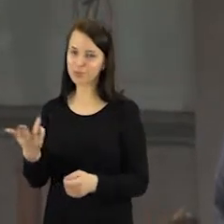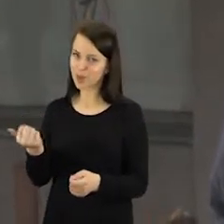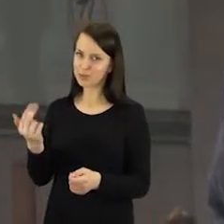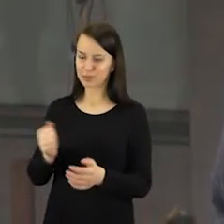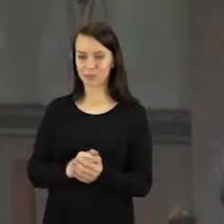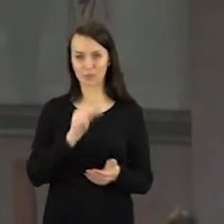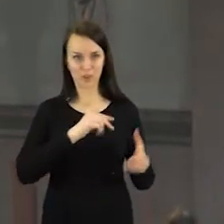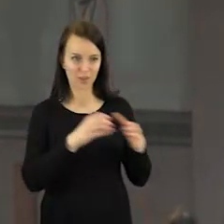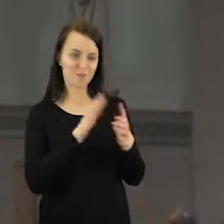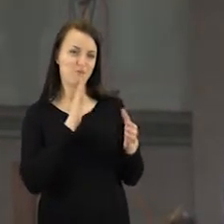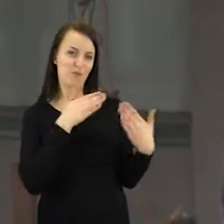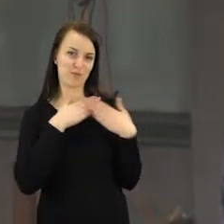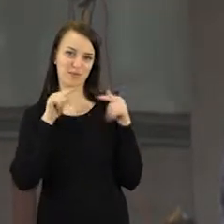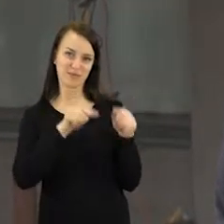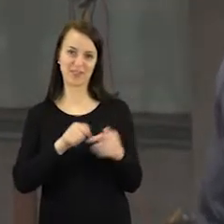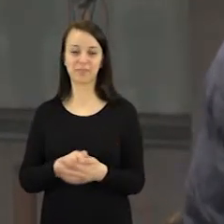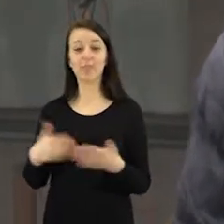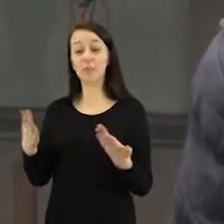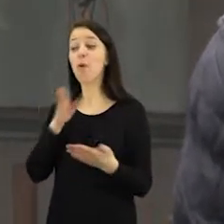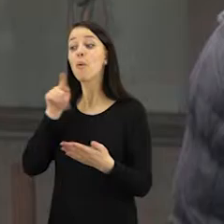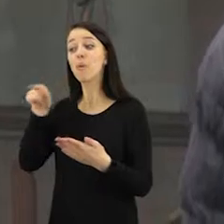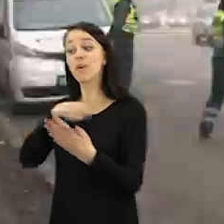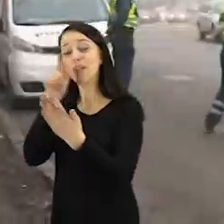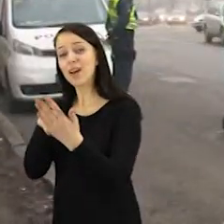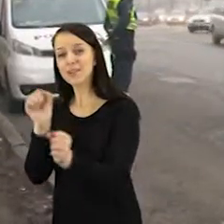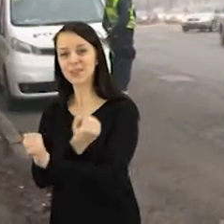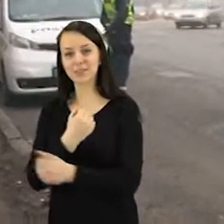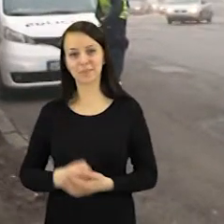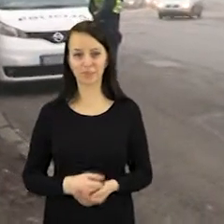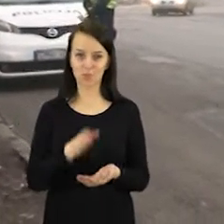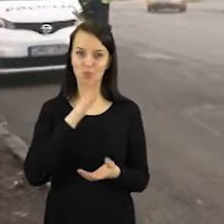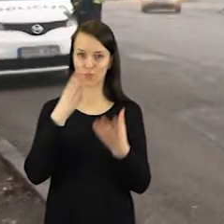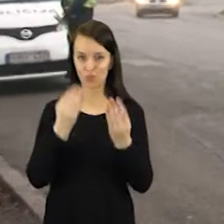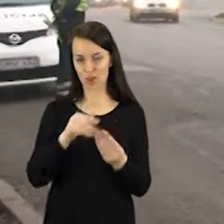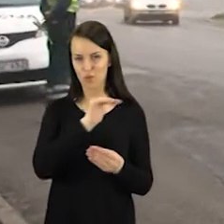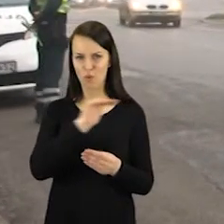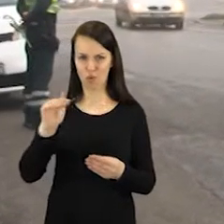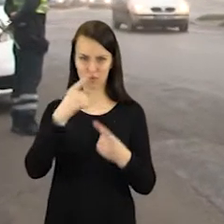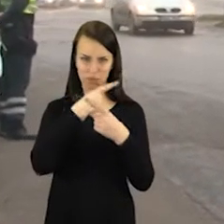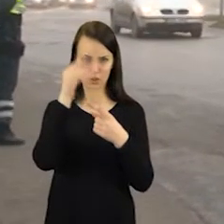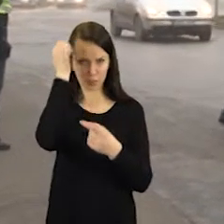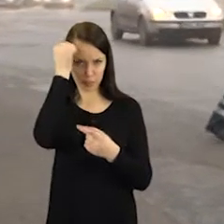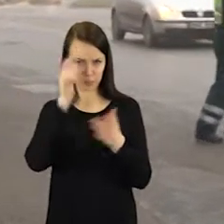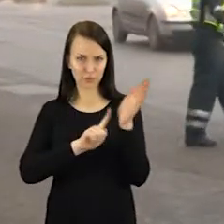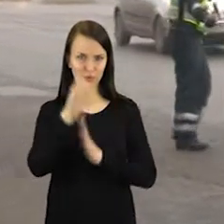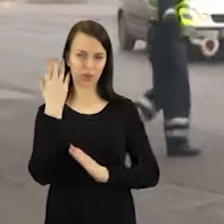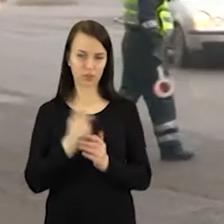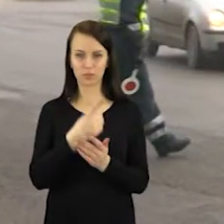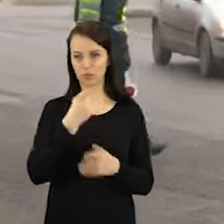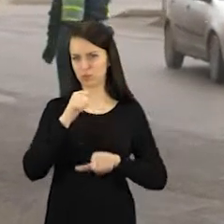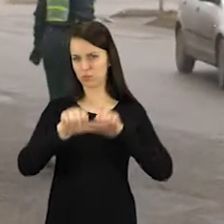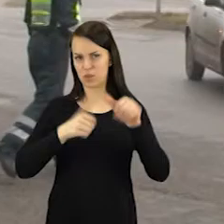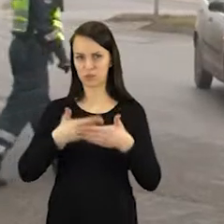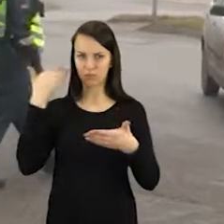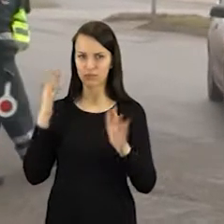stėmina? Tai turbūt myli jūs bendradarbių. Ačiū reikia jų paklausti. Nors oficialiai moters dieną pasaulyje pradėta minėti daugiau kaip prieš